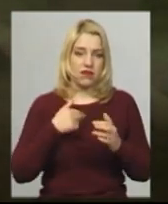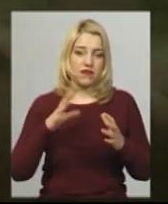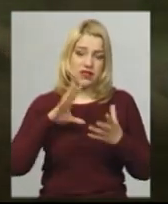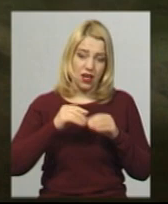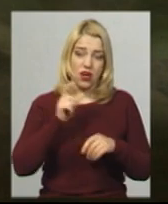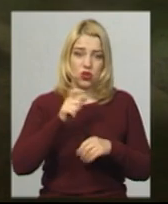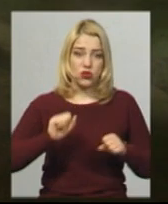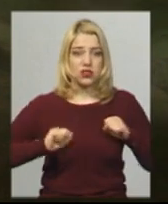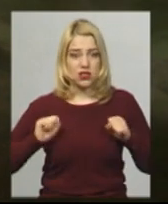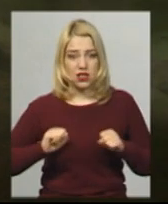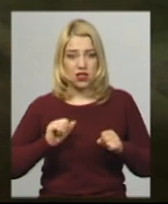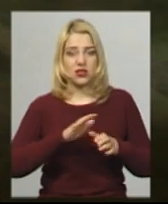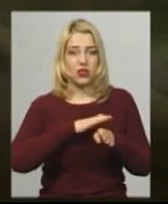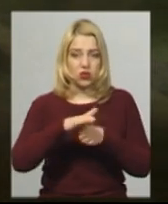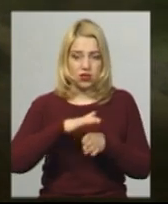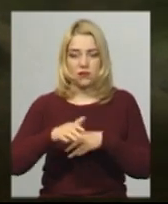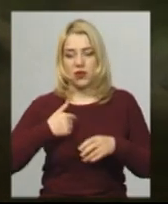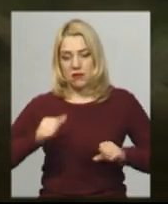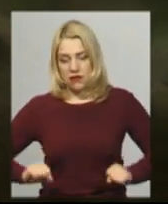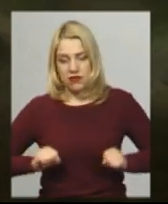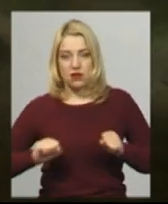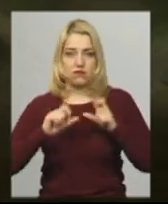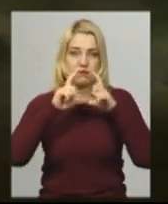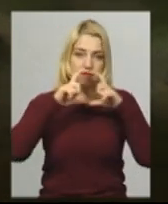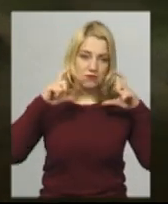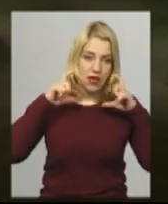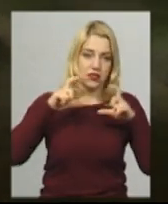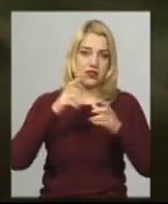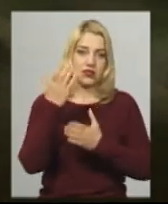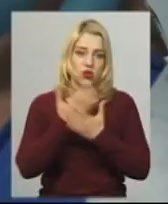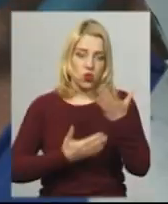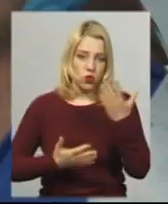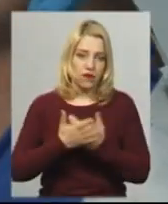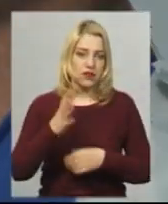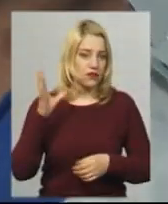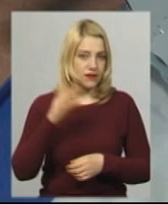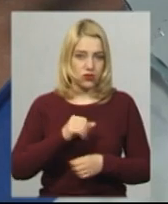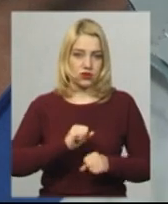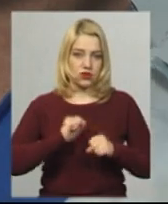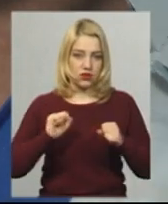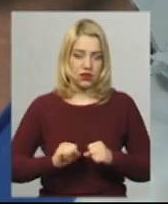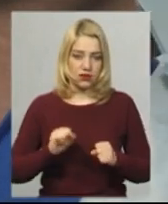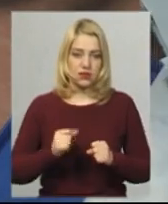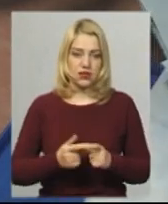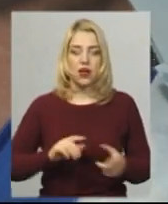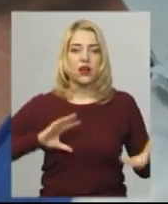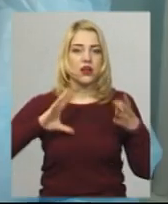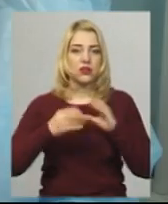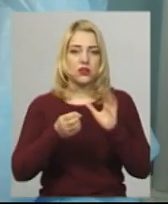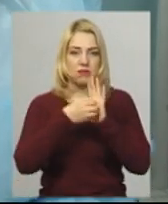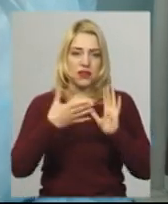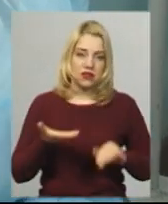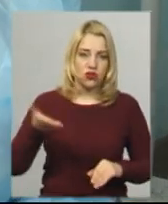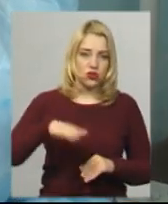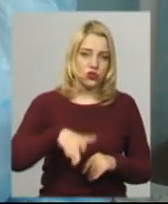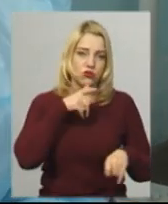дотримуватися, і ми так же. Бігає маски, захисні рукавиці, все. Результати усіх 15 експрес-тестів,